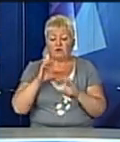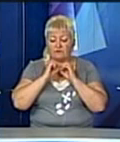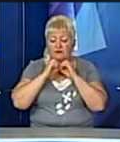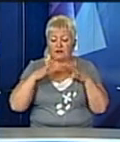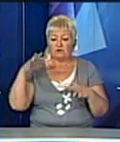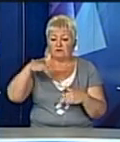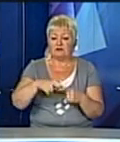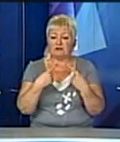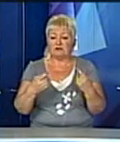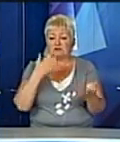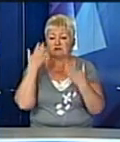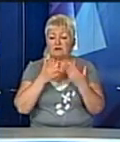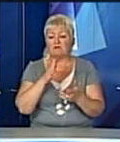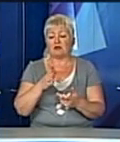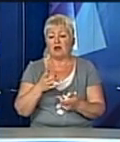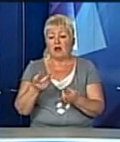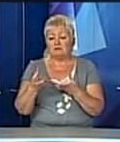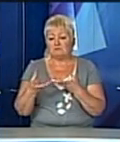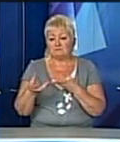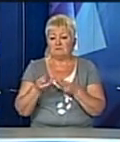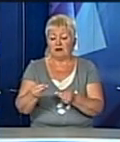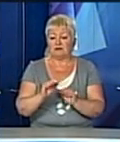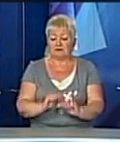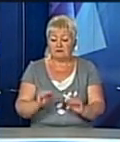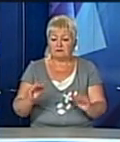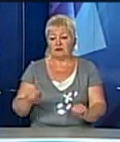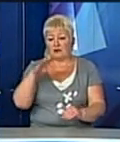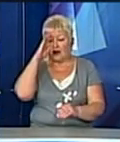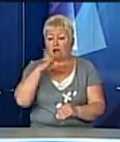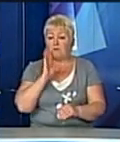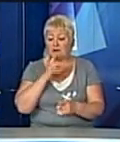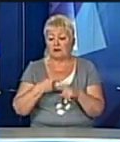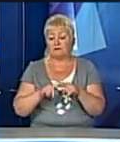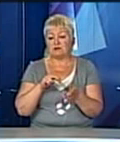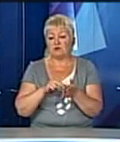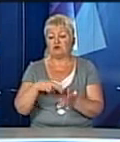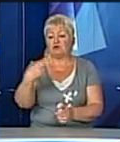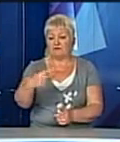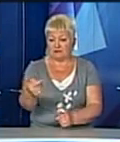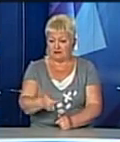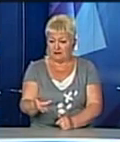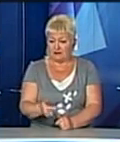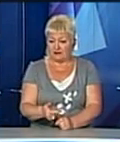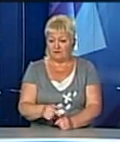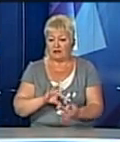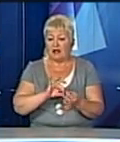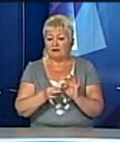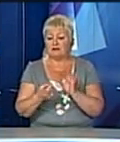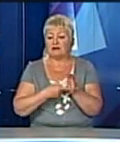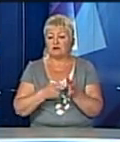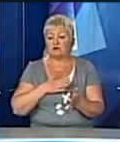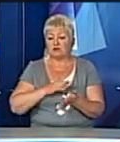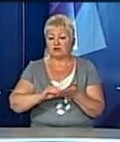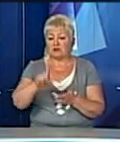забавки манять маленьких дідок, а батькам це коштує в середньому 20 гривень з гаманців. Деталі з'ясовувала Ольга